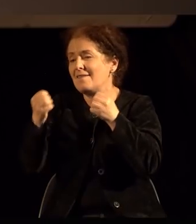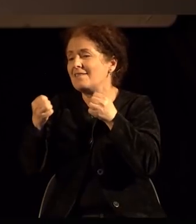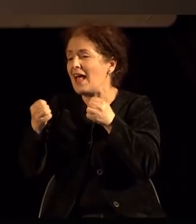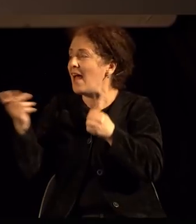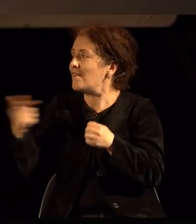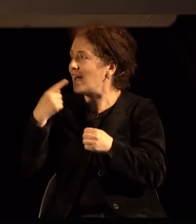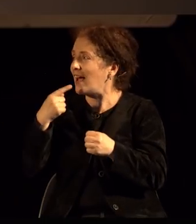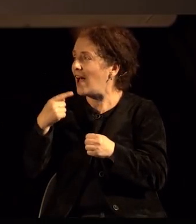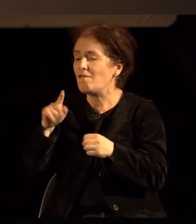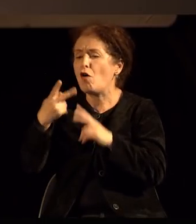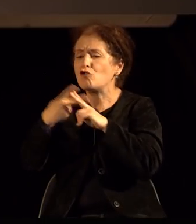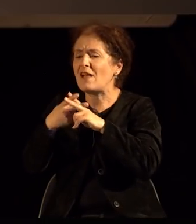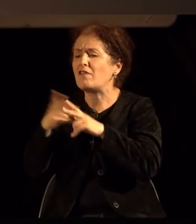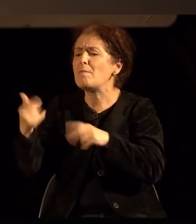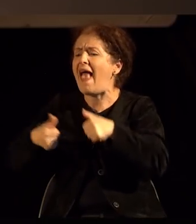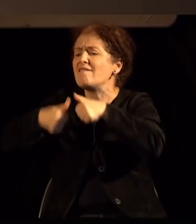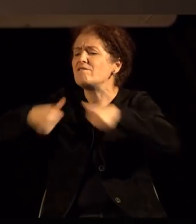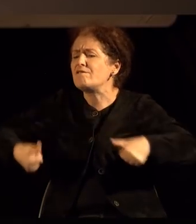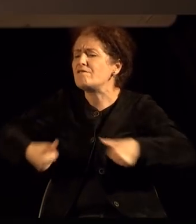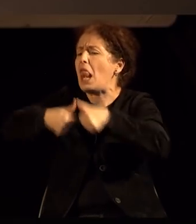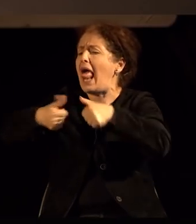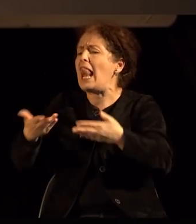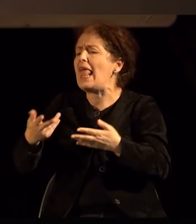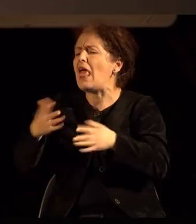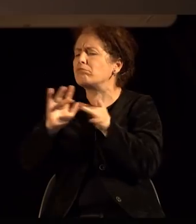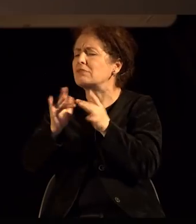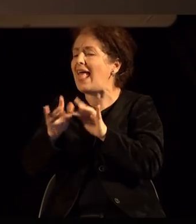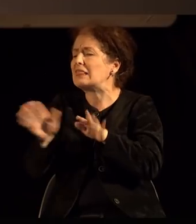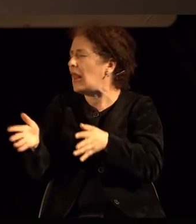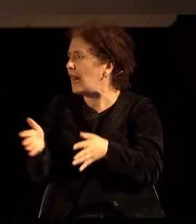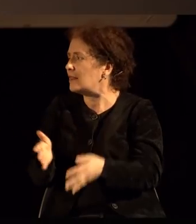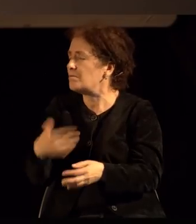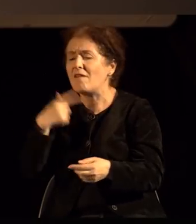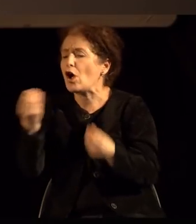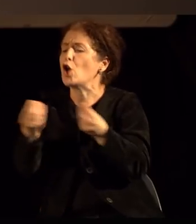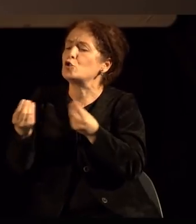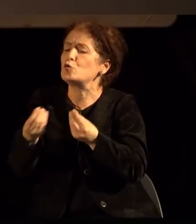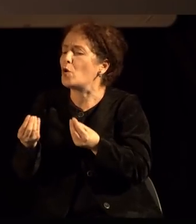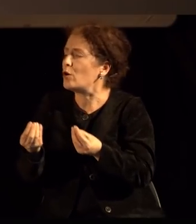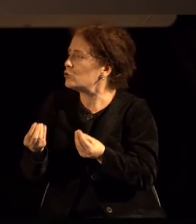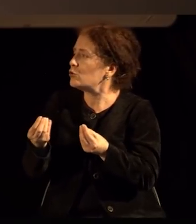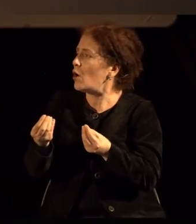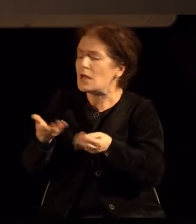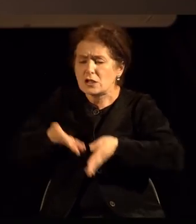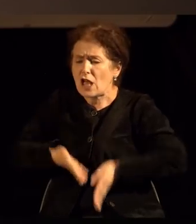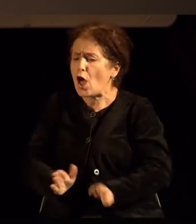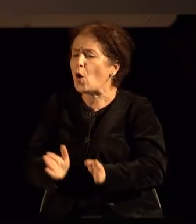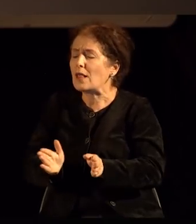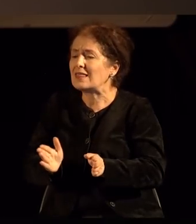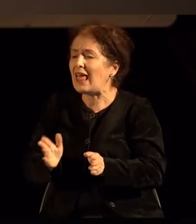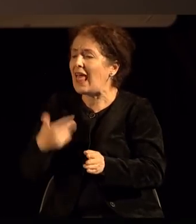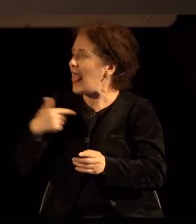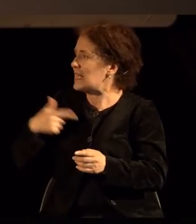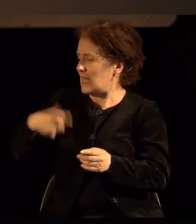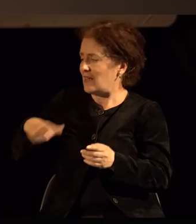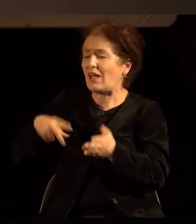неја во четвртак во финалето. Е, сега, зошто и како се роди Линда